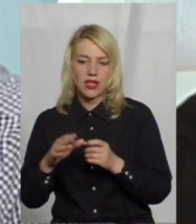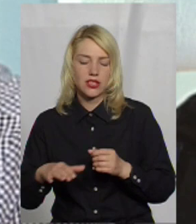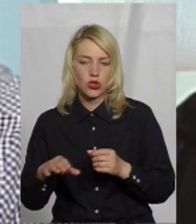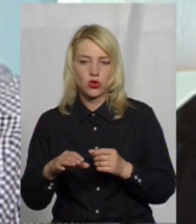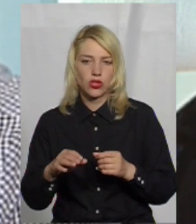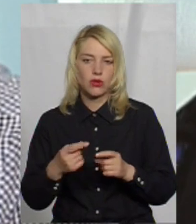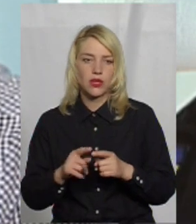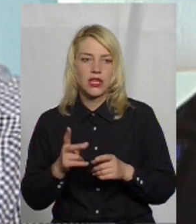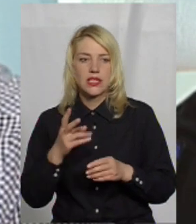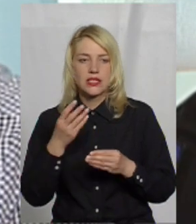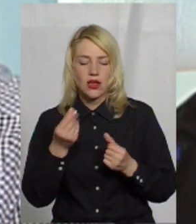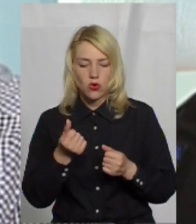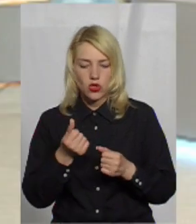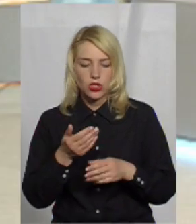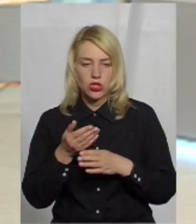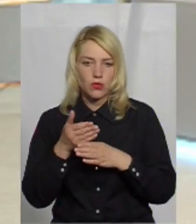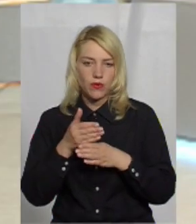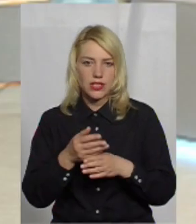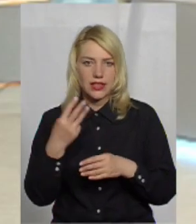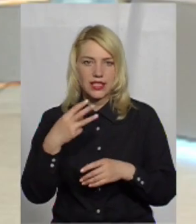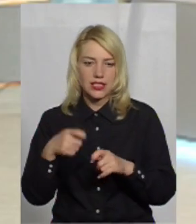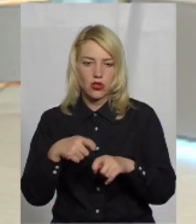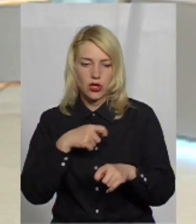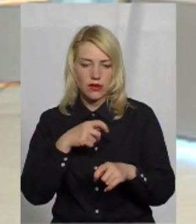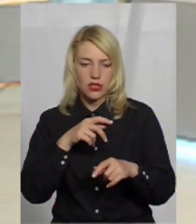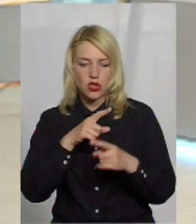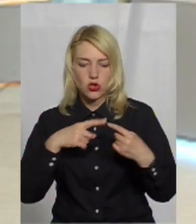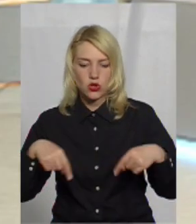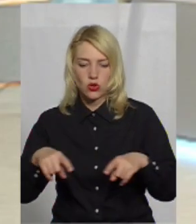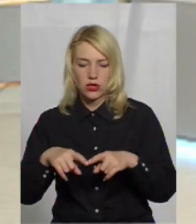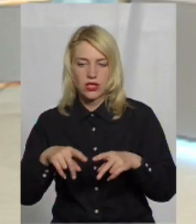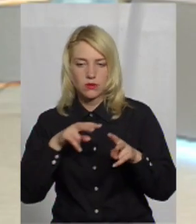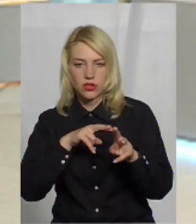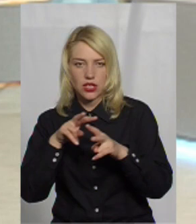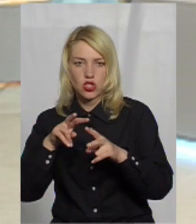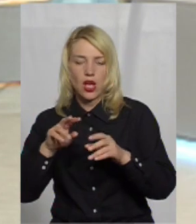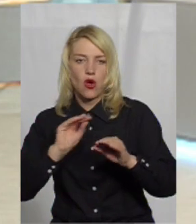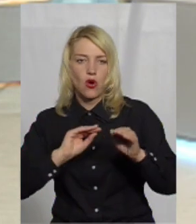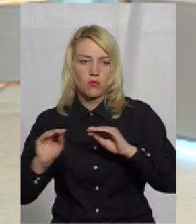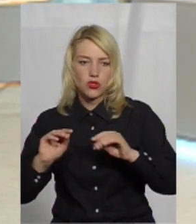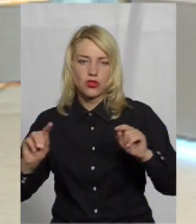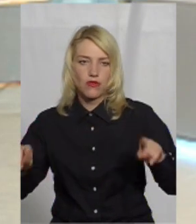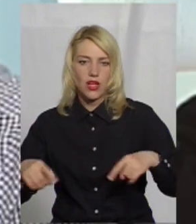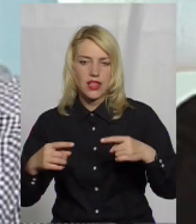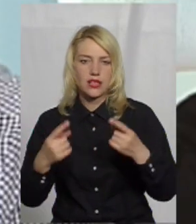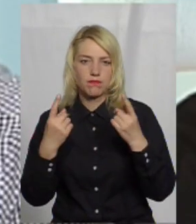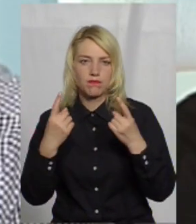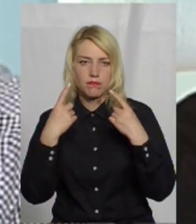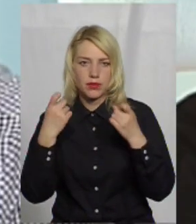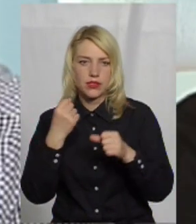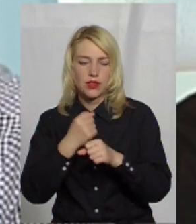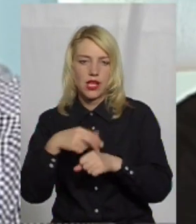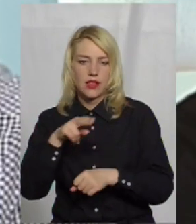кошти субвенції 30-кілометрової зони спостереження облаштували, зробили капітальний ремонт депо. Також хотів би згадати